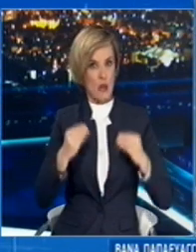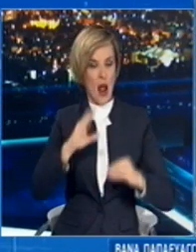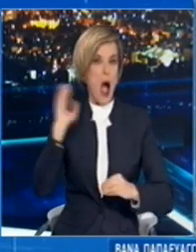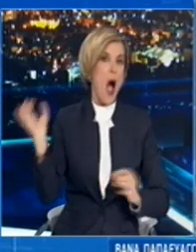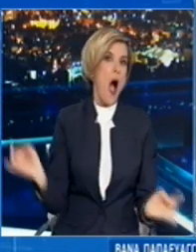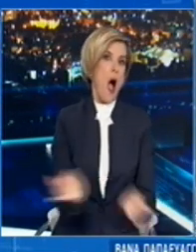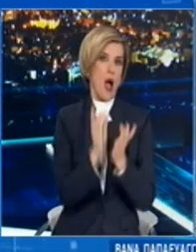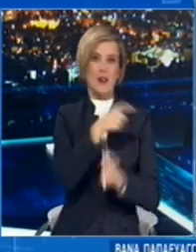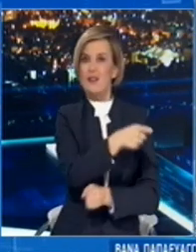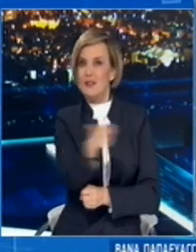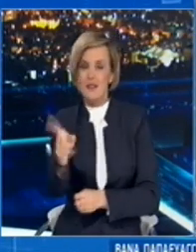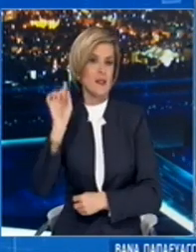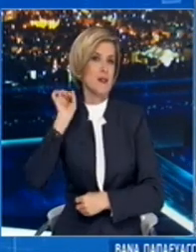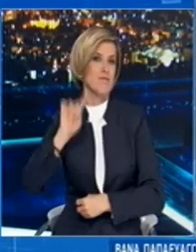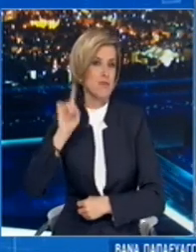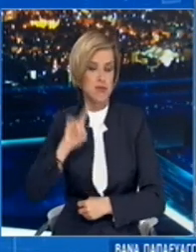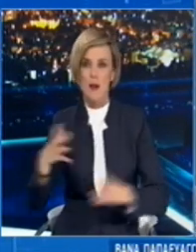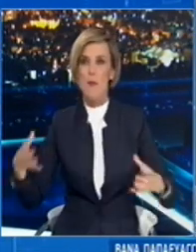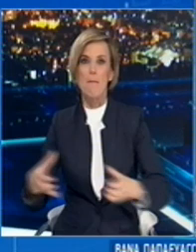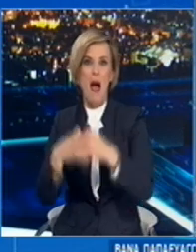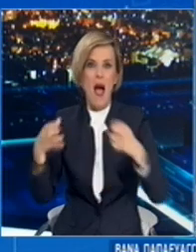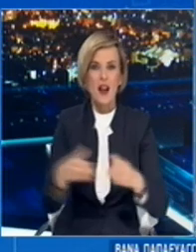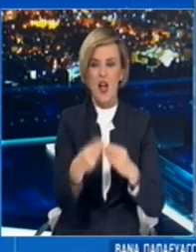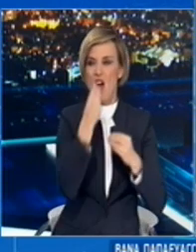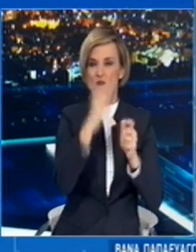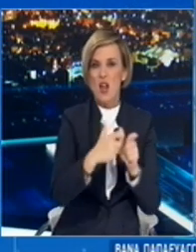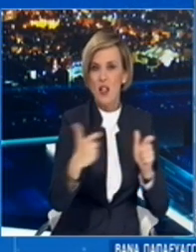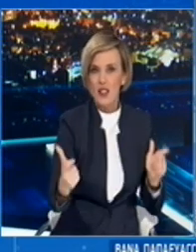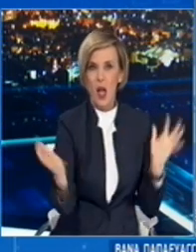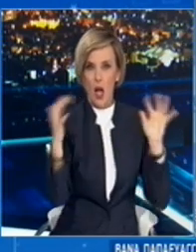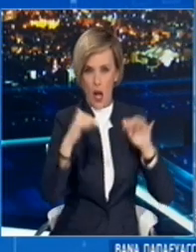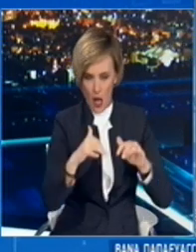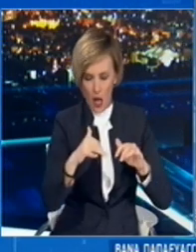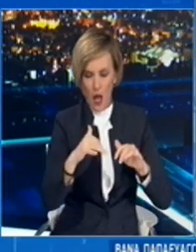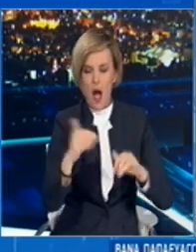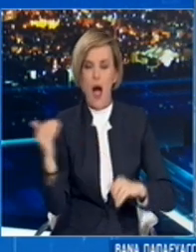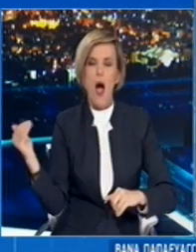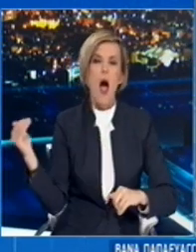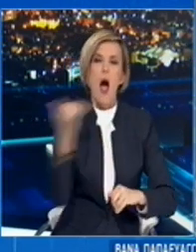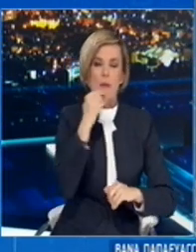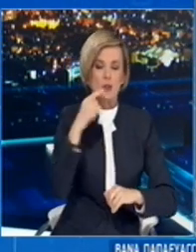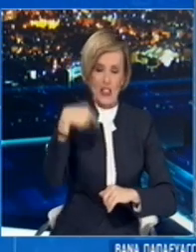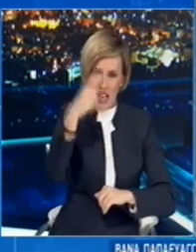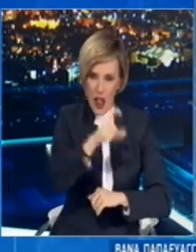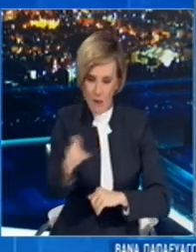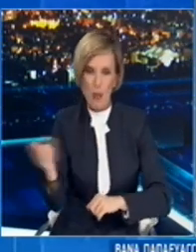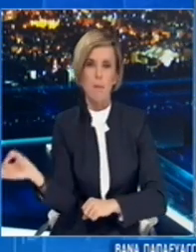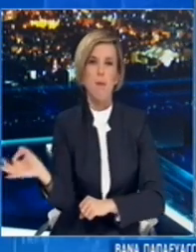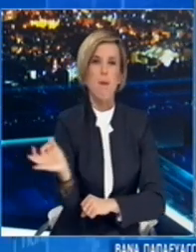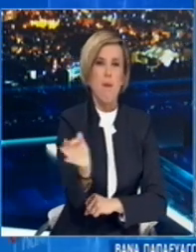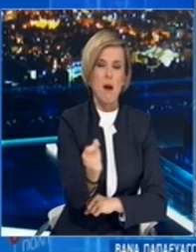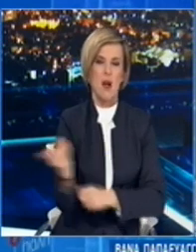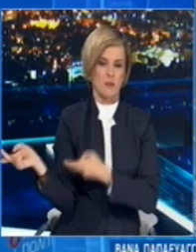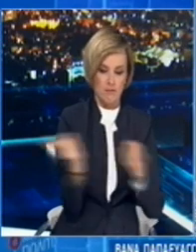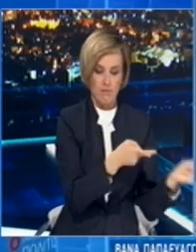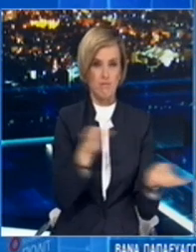οι συστάσεις μας για τη μείωση των συναναστραφών και του συχνοτισμού θα γεμίσουν και πάλι τα νοσοκομεία και η ΜΕΘ μέσα στις επόμενες εβδομάδες. Και όπως ήδη έχει